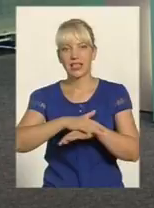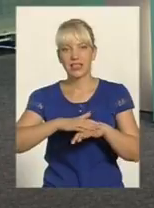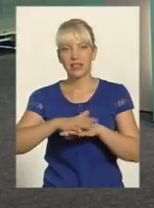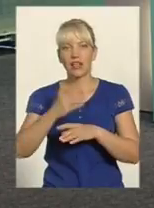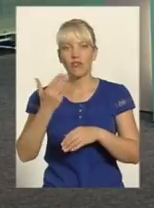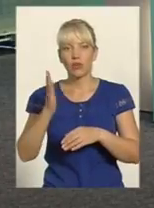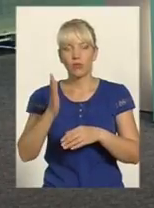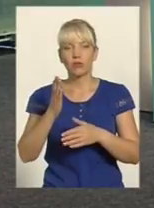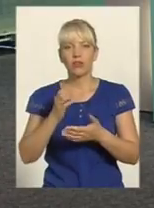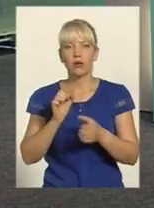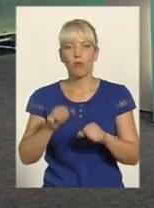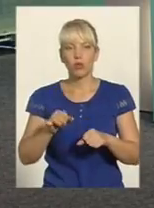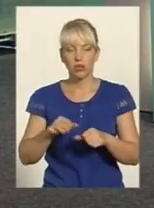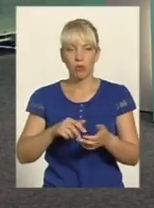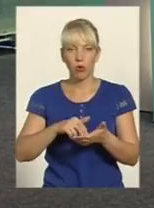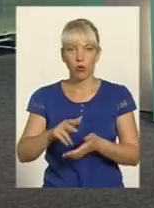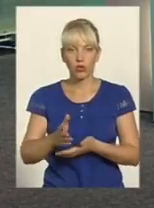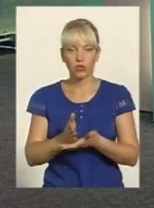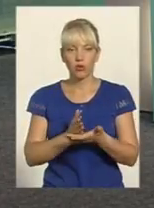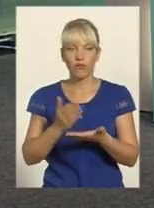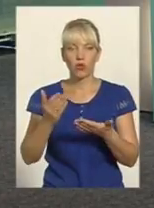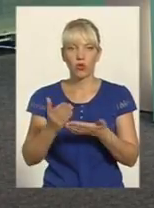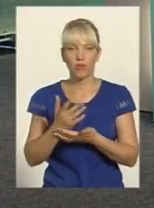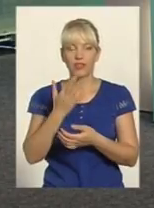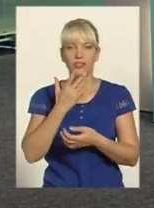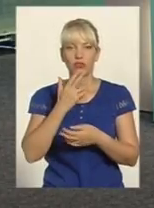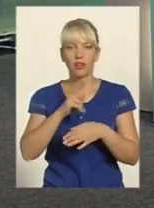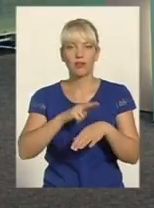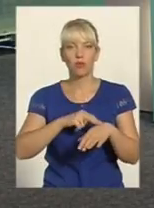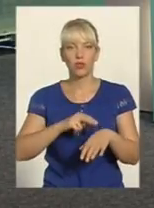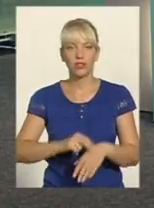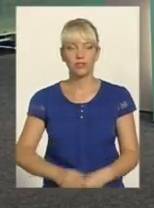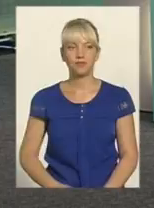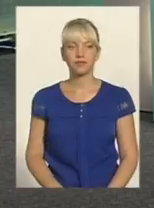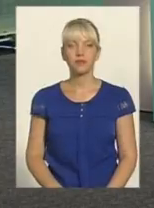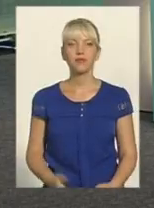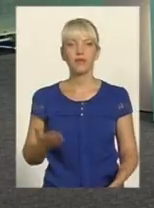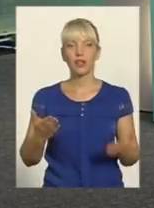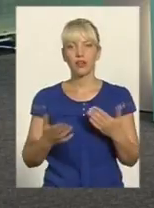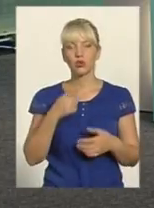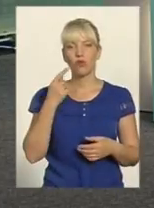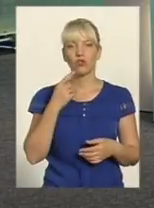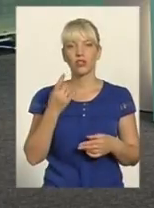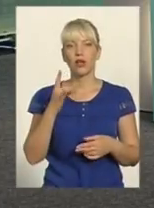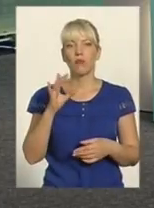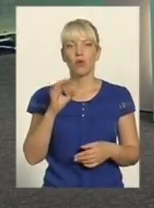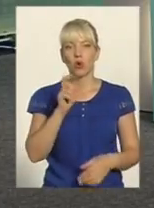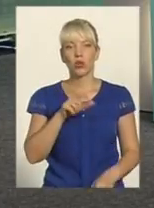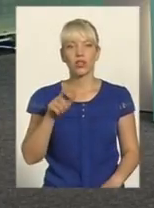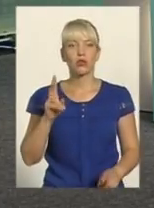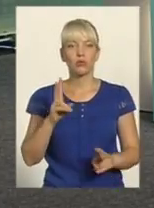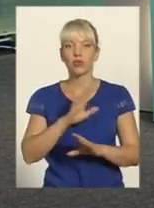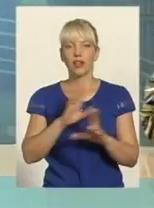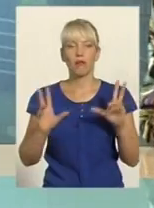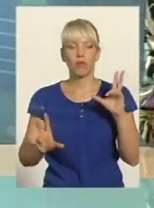проходити службу вже в новій національній поліції Пане Миколо, якщо говорити про тих, кому не